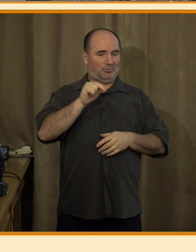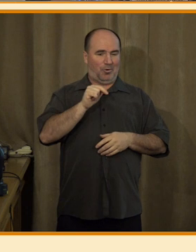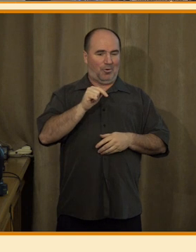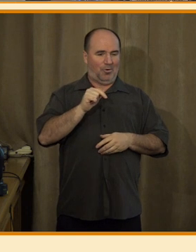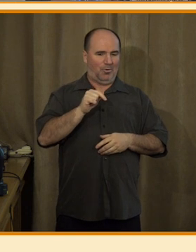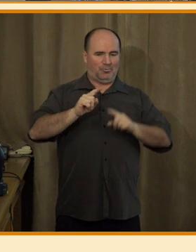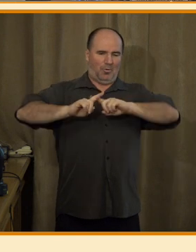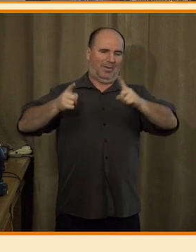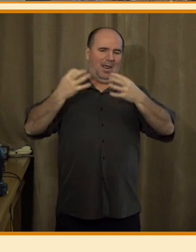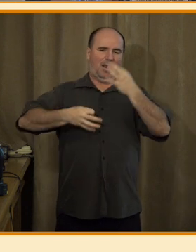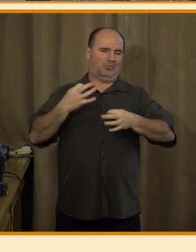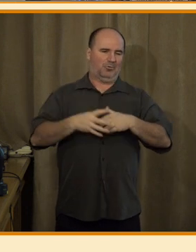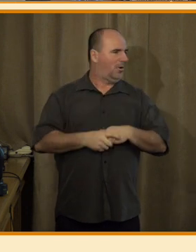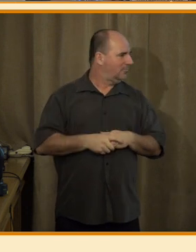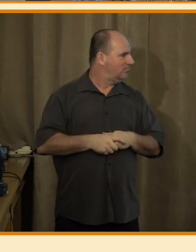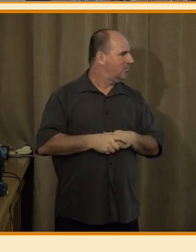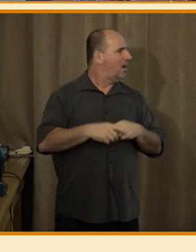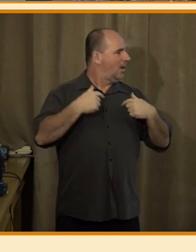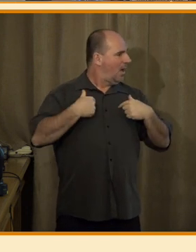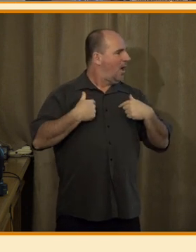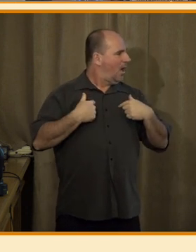prezentace. A to byla spravodajská tvorba textů.